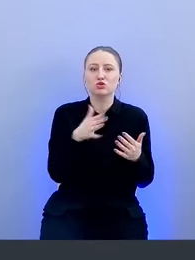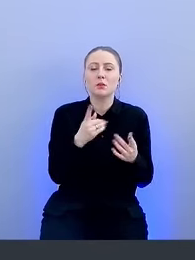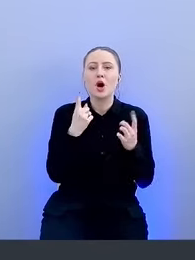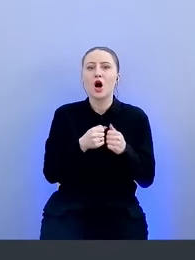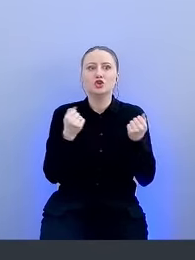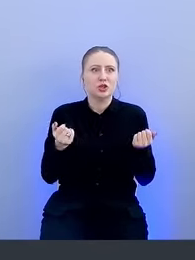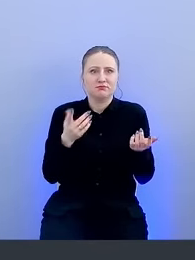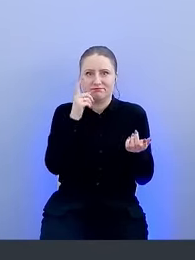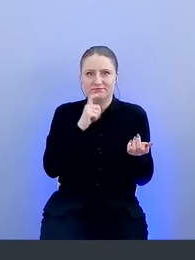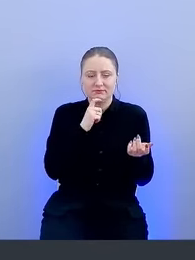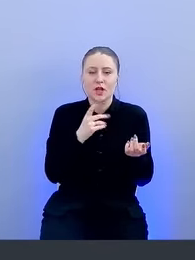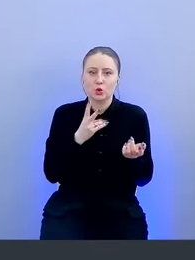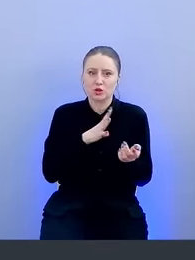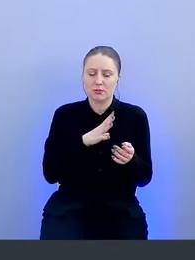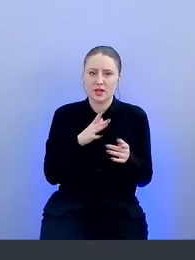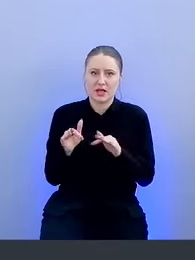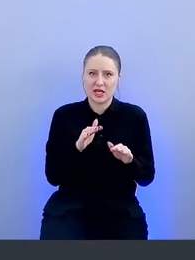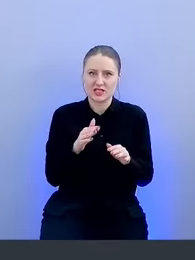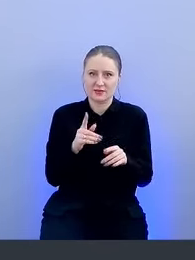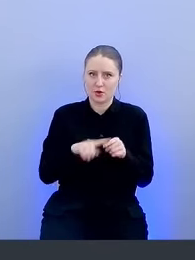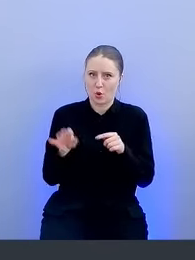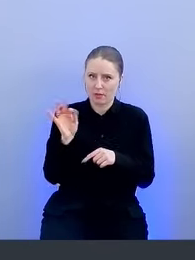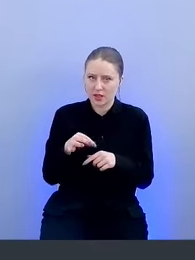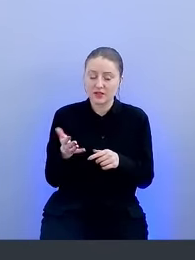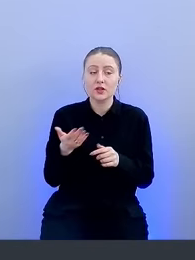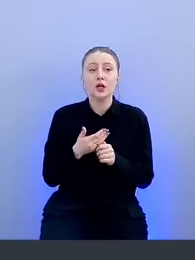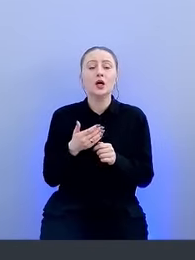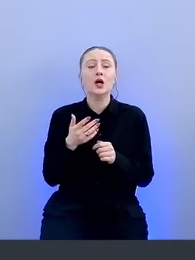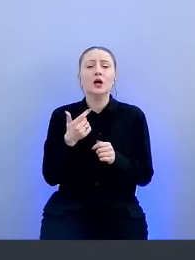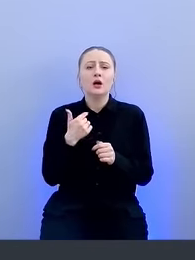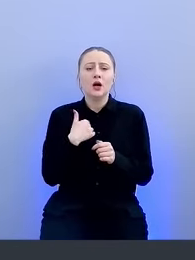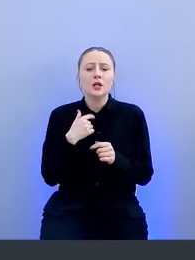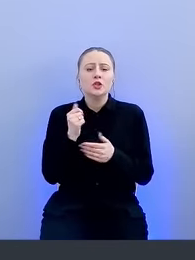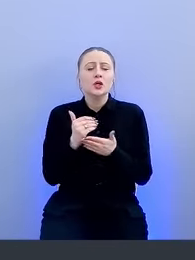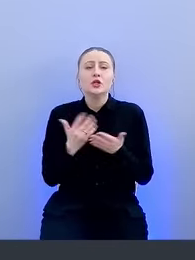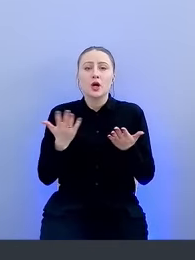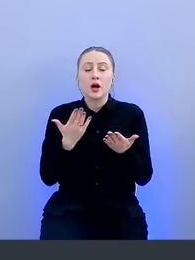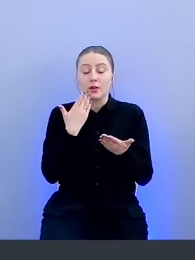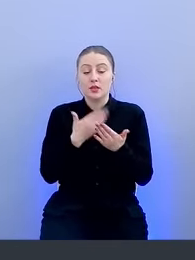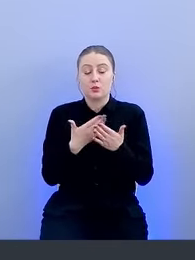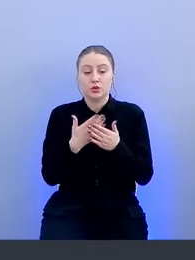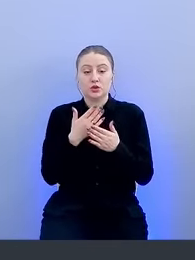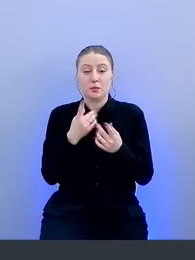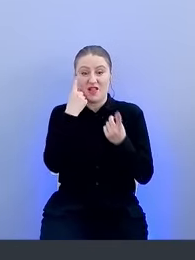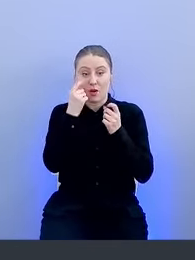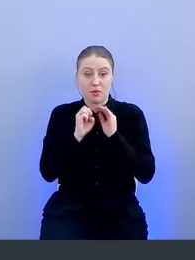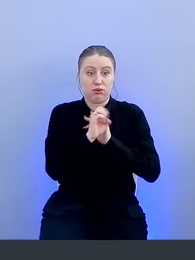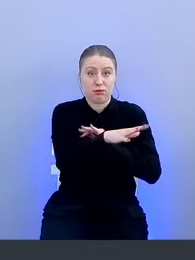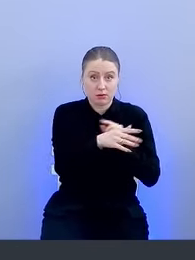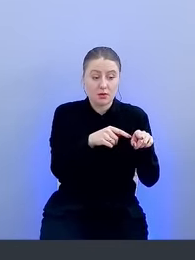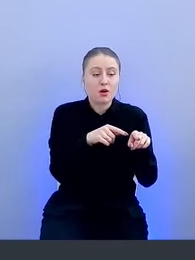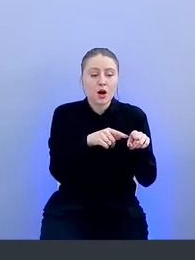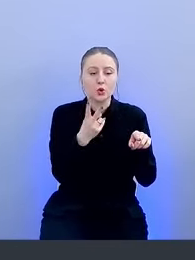казалось, что действовать необходимо оперативно. Какая же задача перед нами стояла? Есть какая-то утечка, ее необходимо как-то